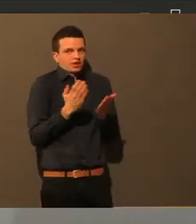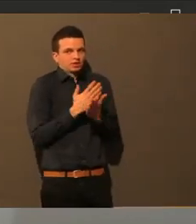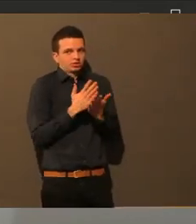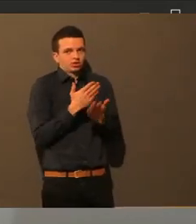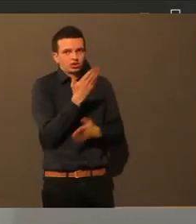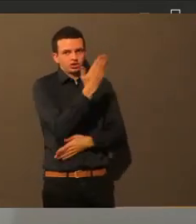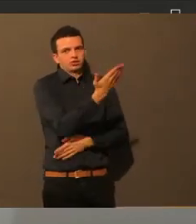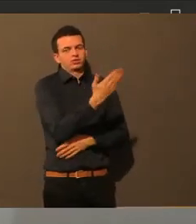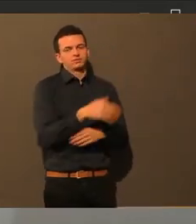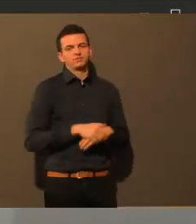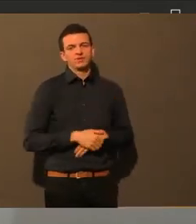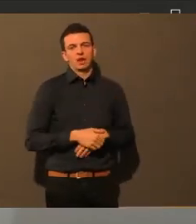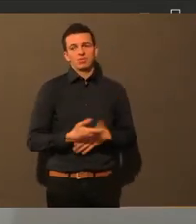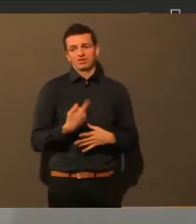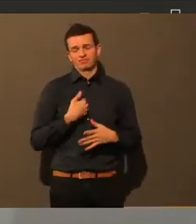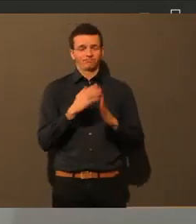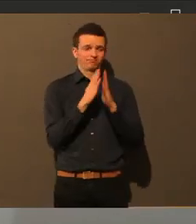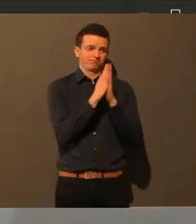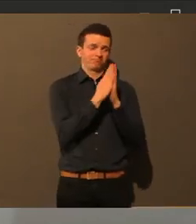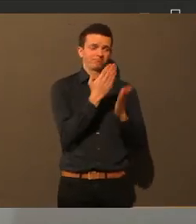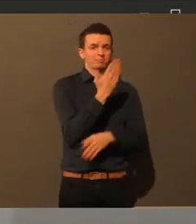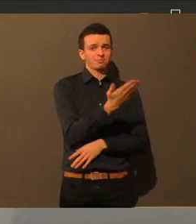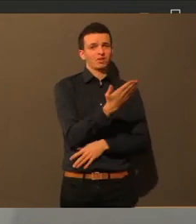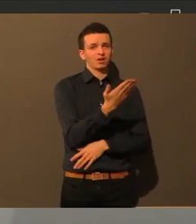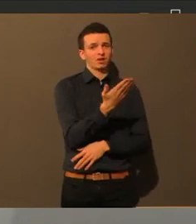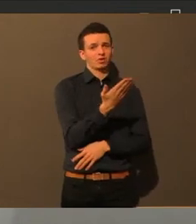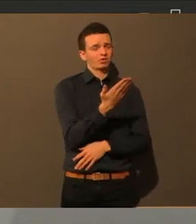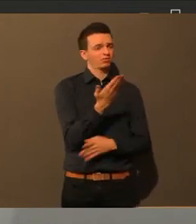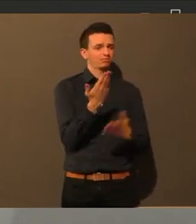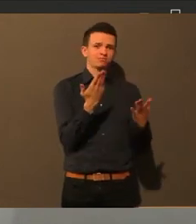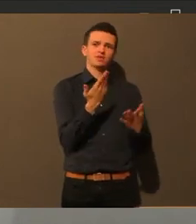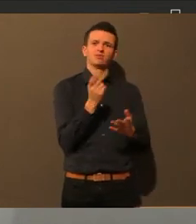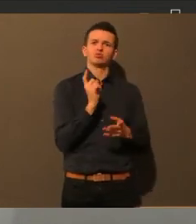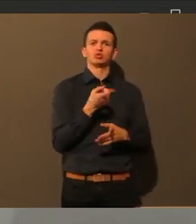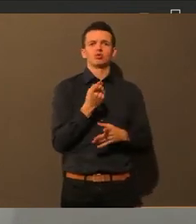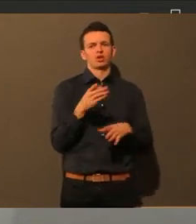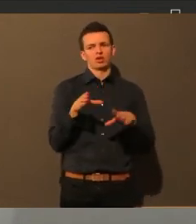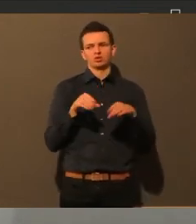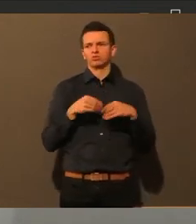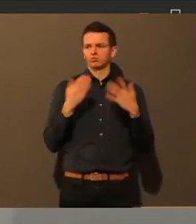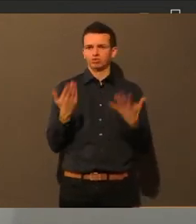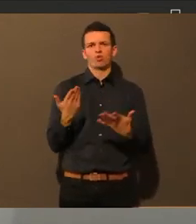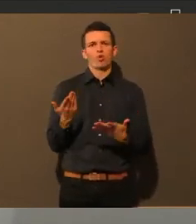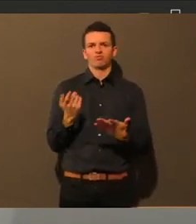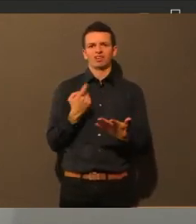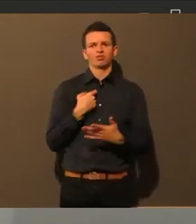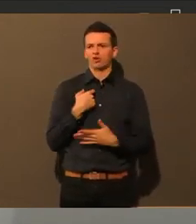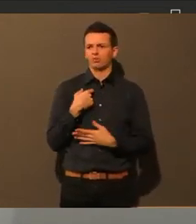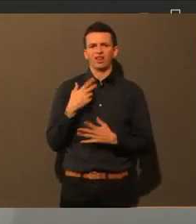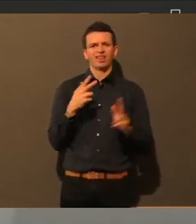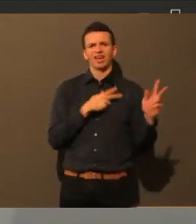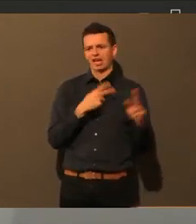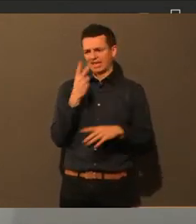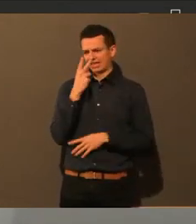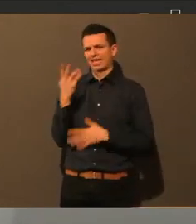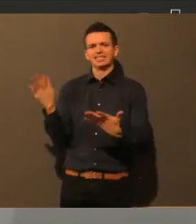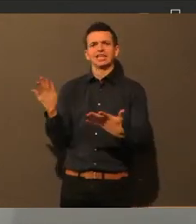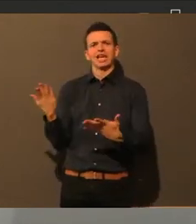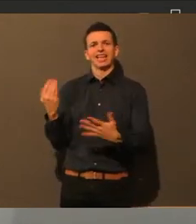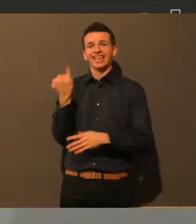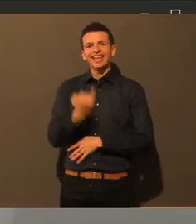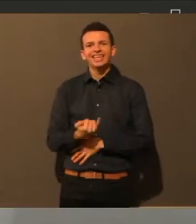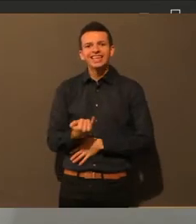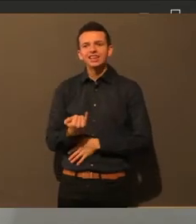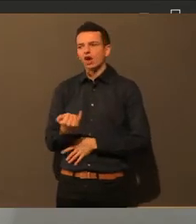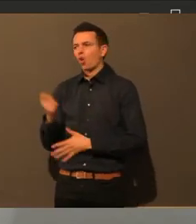einfach auch pragmatisch mit der Sache umgehen soll. Weil wie soll man einen Kinderwagen und einen Einkaufswagen schieben? Da haben sie recht. sie wollen aber abgelesen.